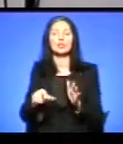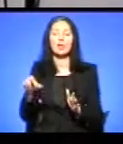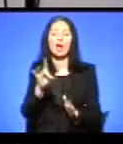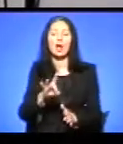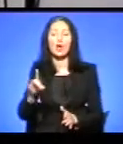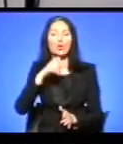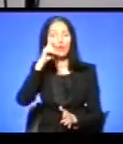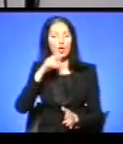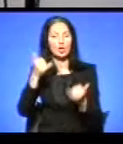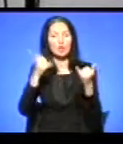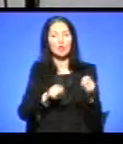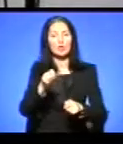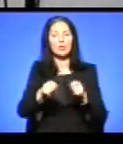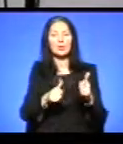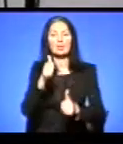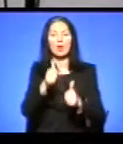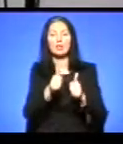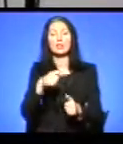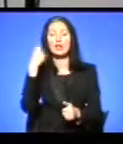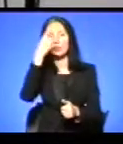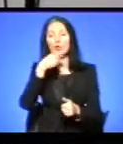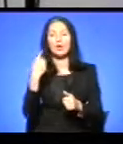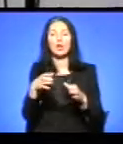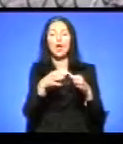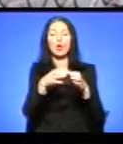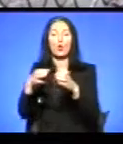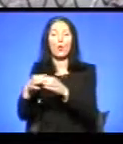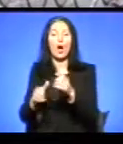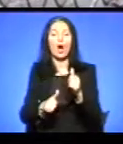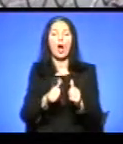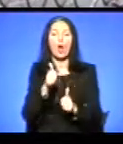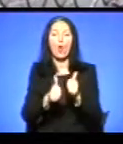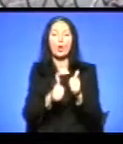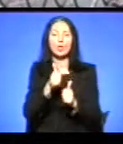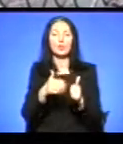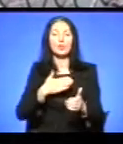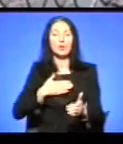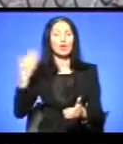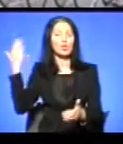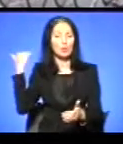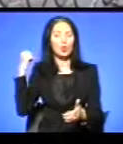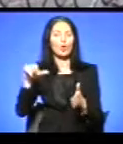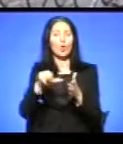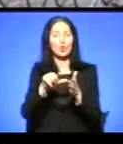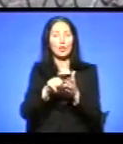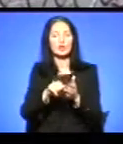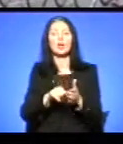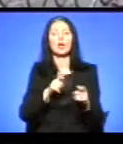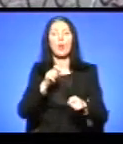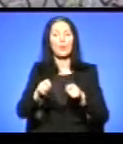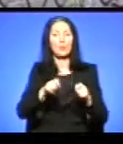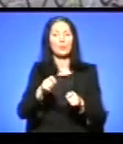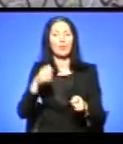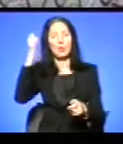велосипедисти змагалися в індивідуальній груповій гонці. За моєю спиною учасники велопробігу пам'яті у Володимира Філіпенка.